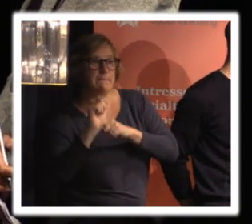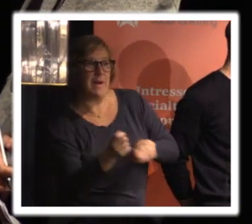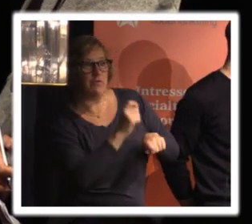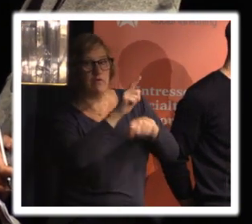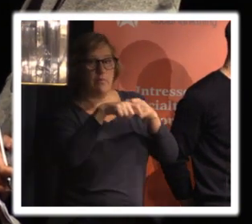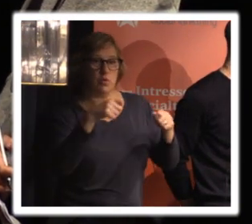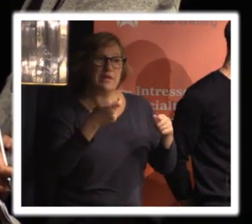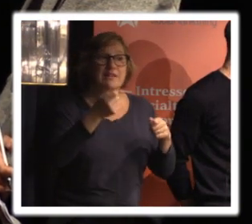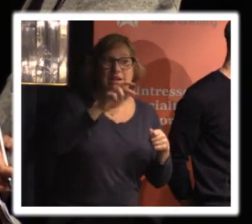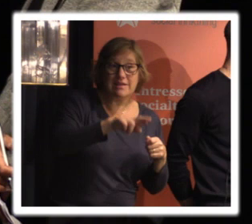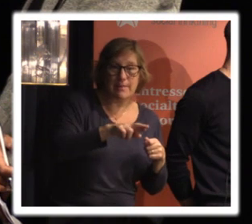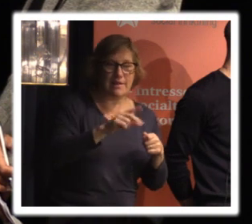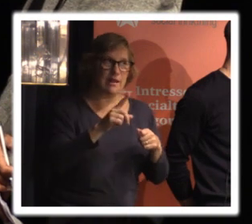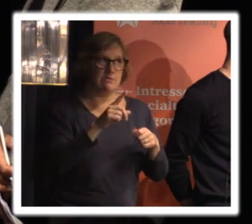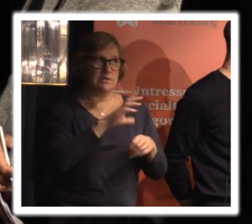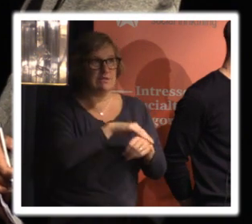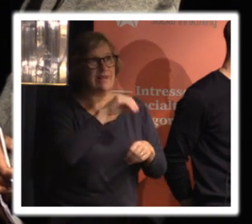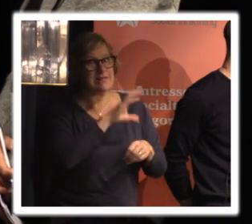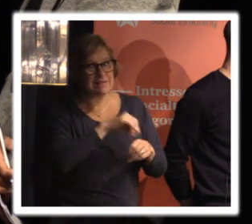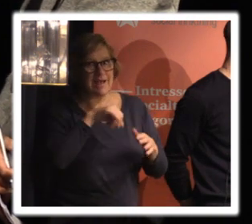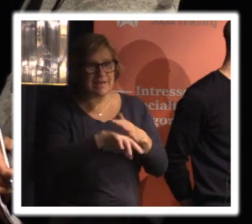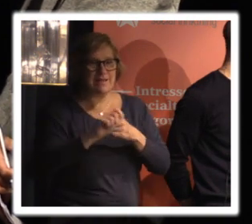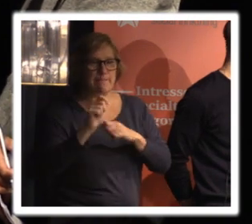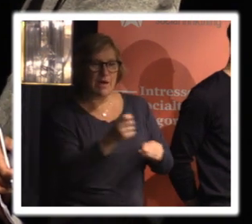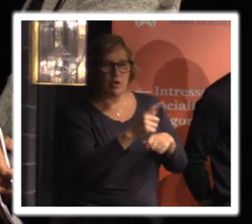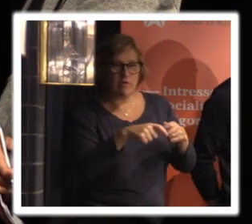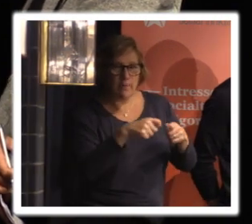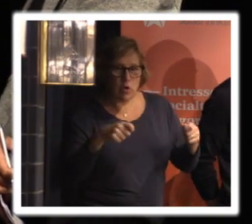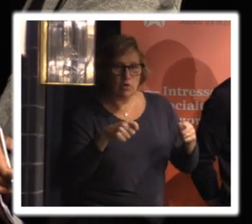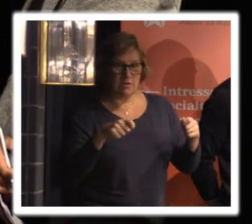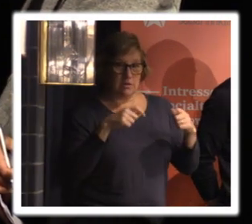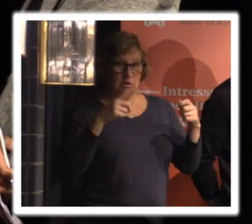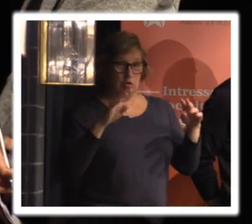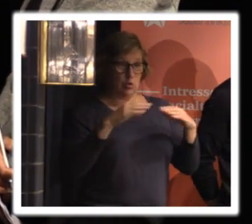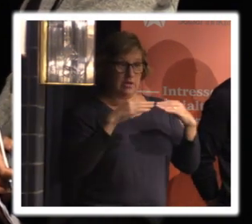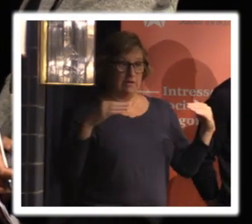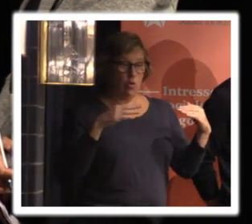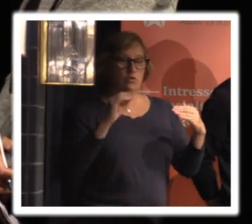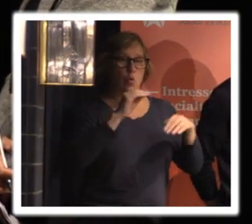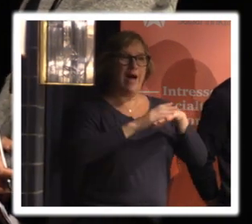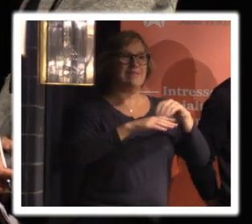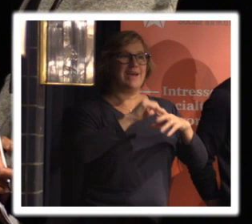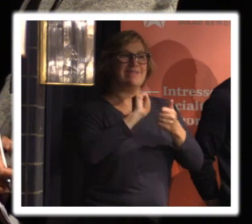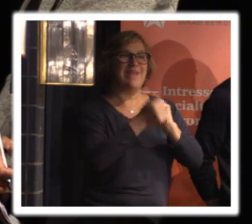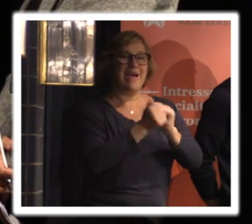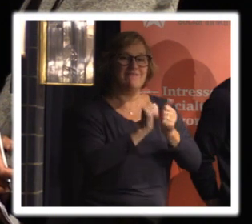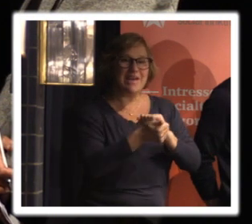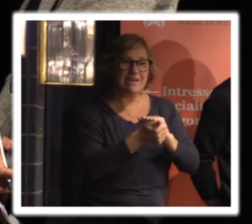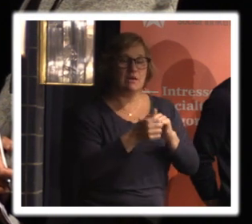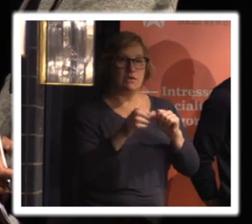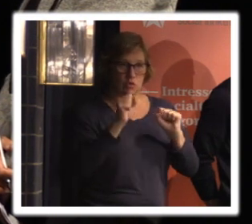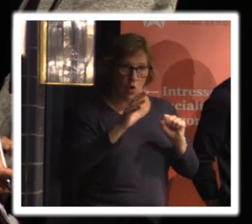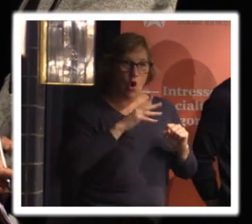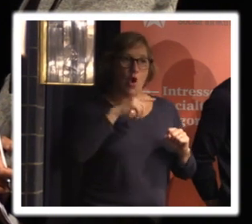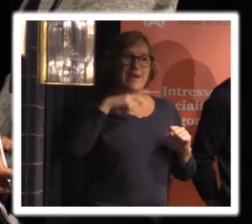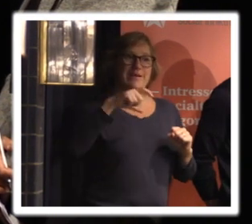eller så finns det svenska innebandyförbundet och den här kedjan hanterar ju tävlingar för oss vilket innebär att man ska ha en licens för att